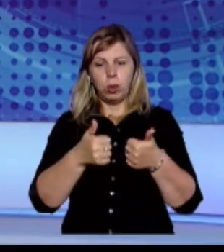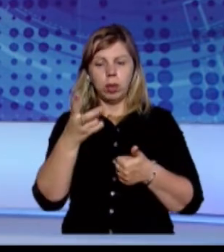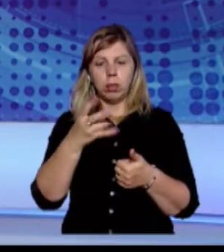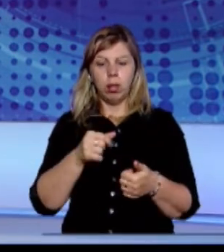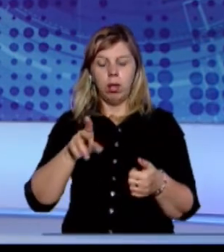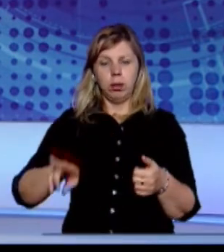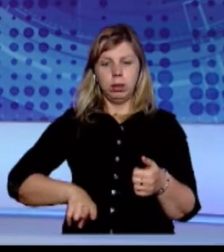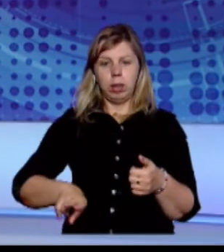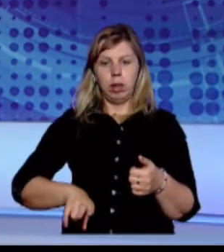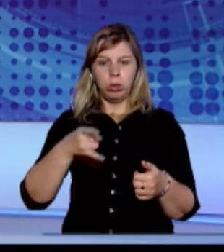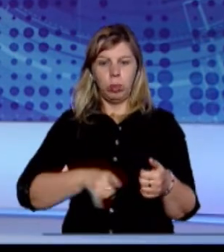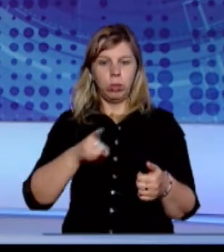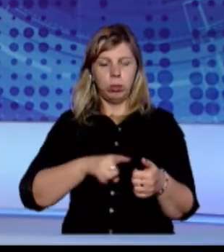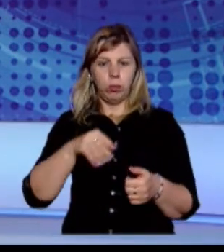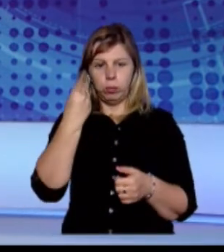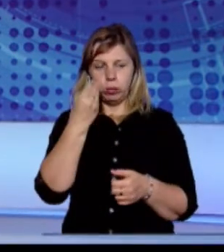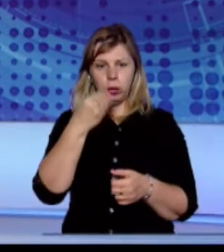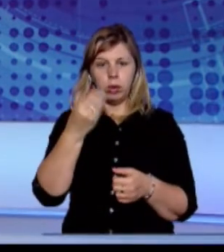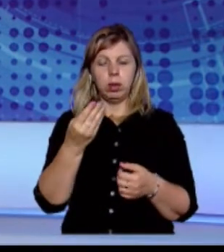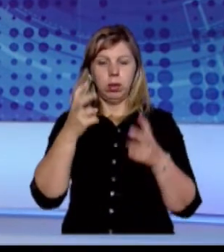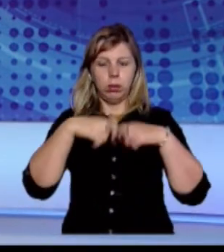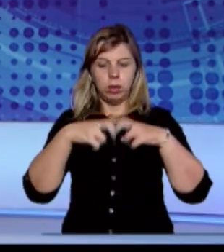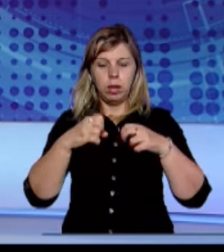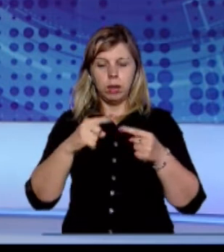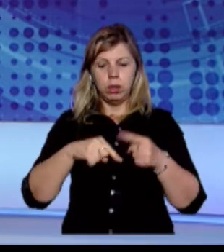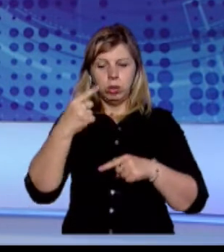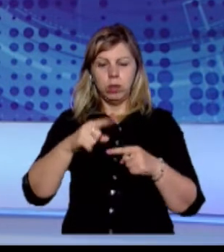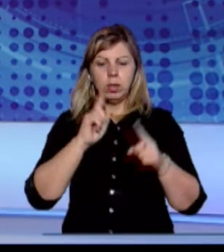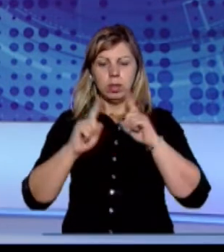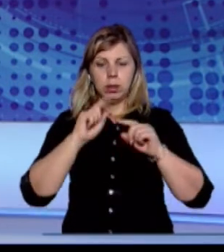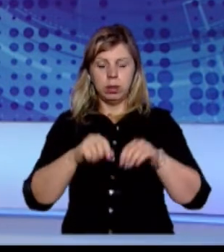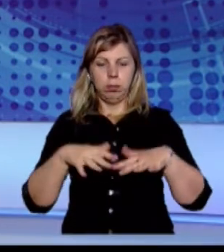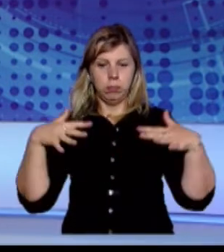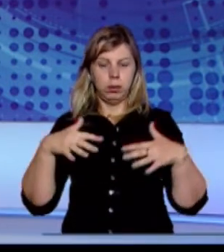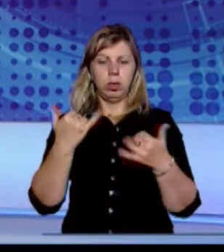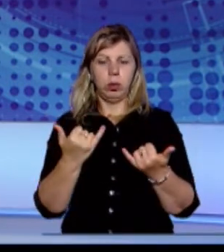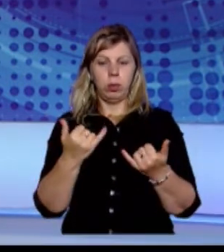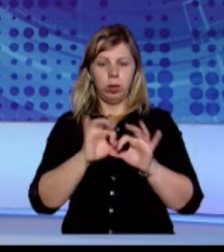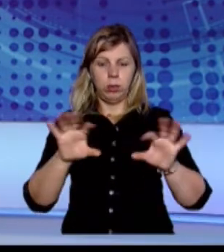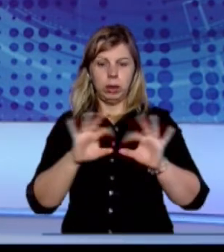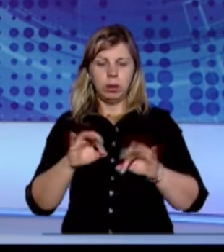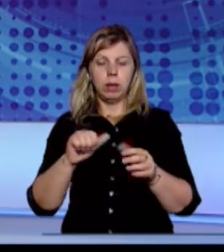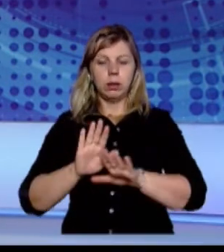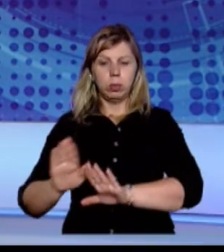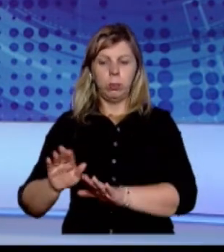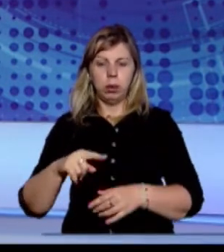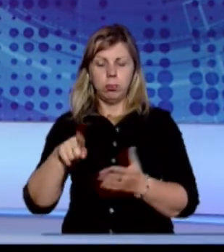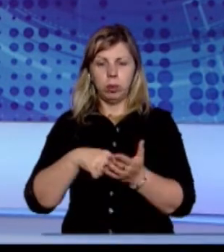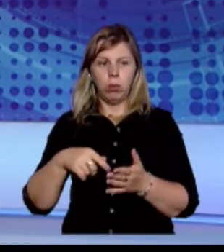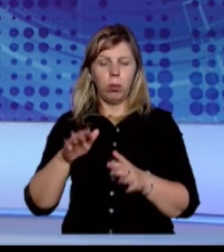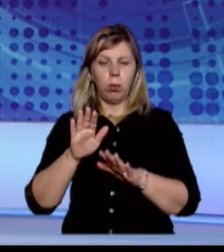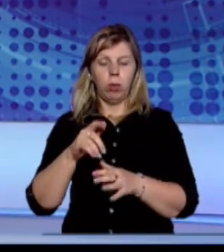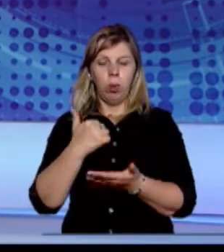посаду директора пологового будинку в Ужгороді розглянуть на черговій сесії міськради. Про це сьогодні розказав заступник міського голови